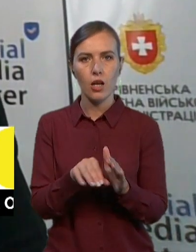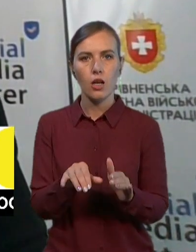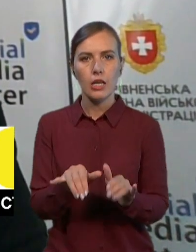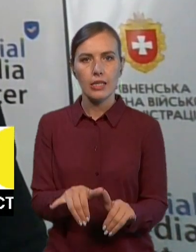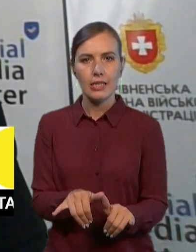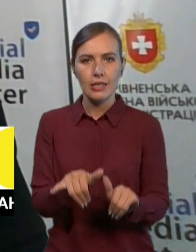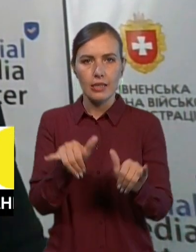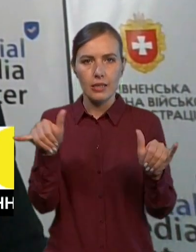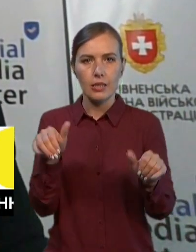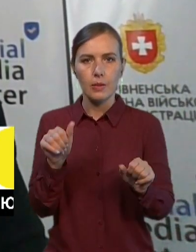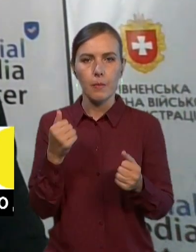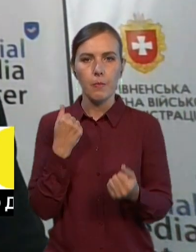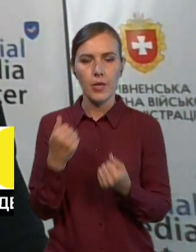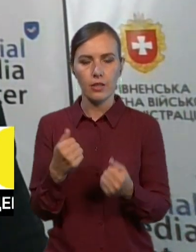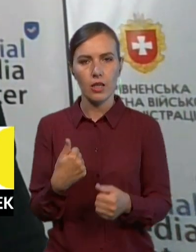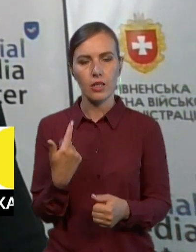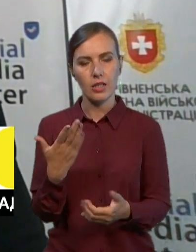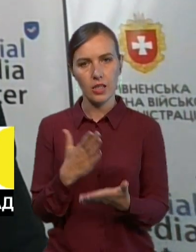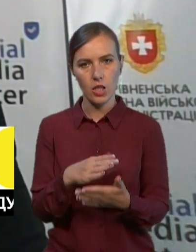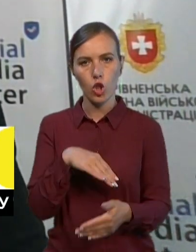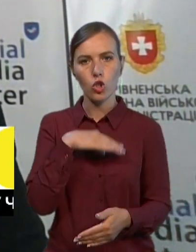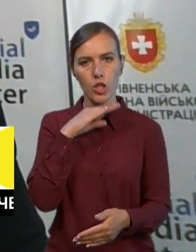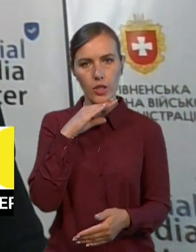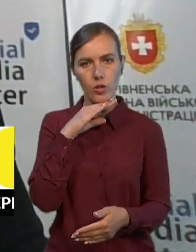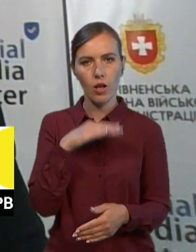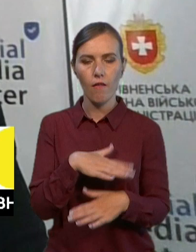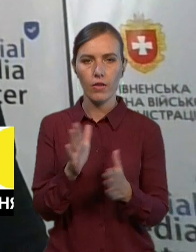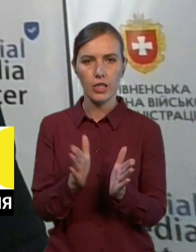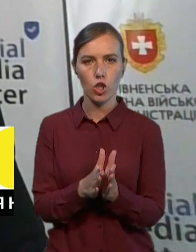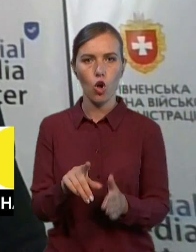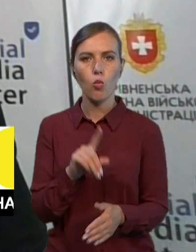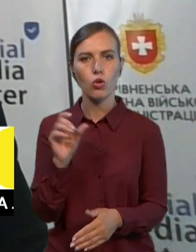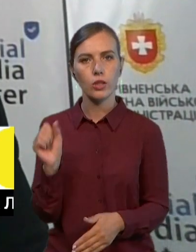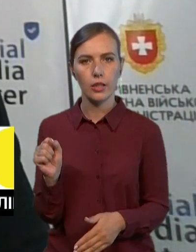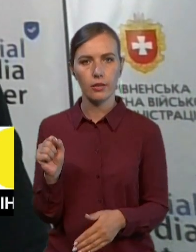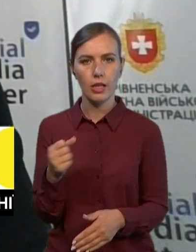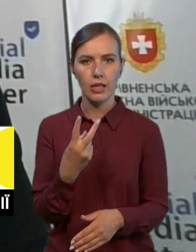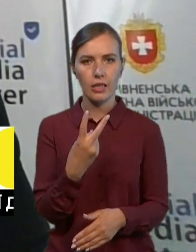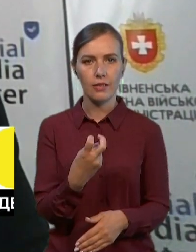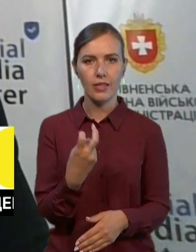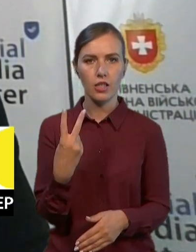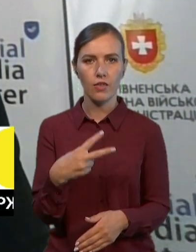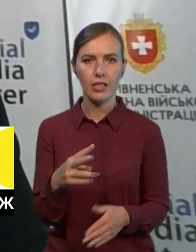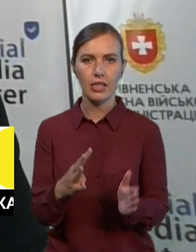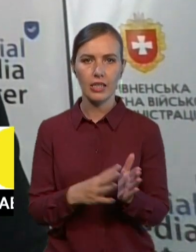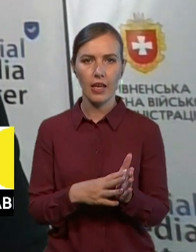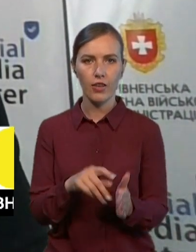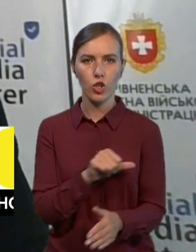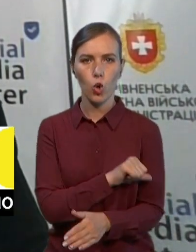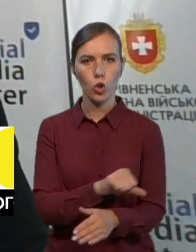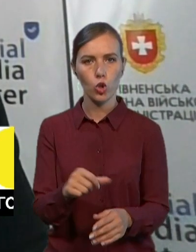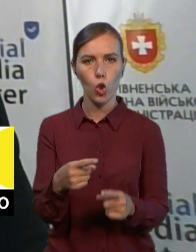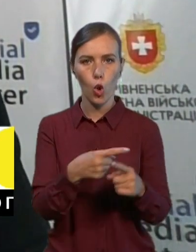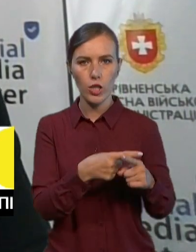кількість є достатньою. І в цілому за 229 кілометрів кордону з Білорусією,